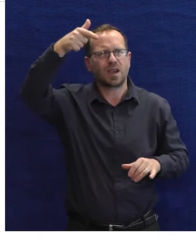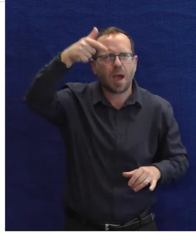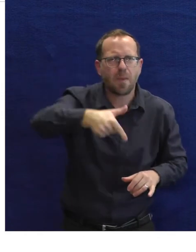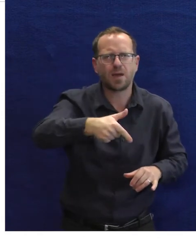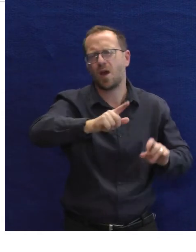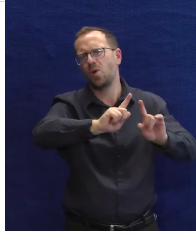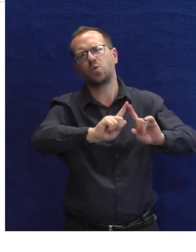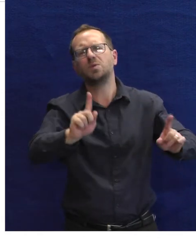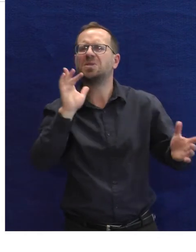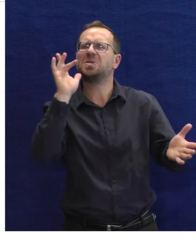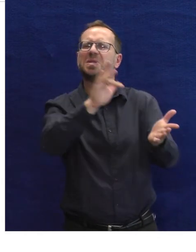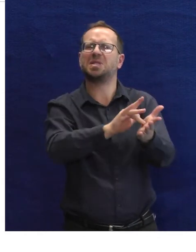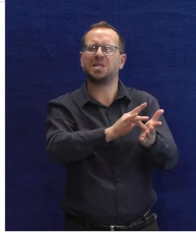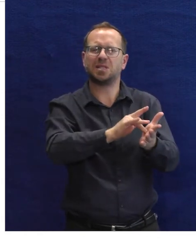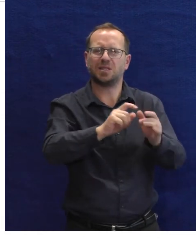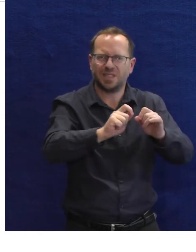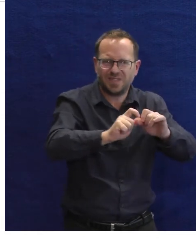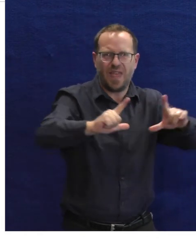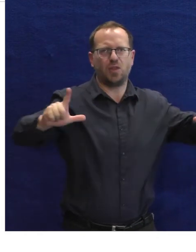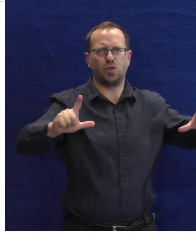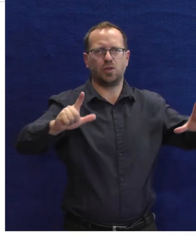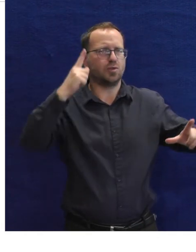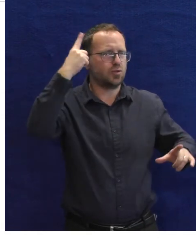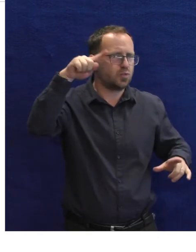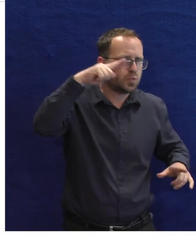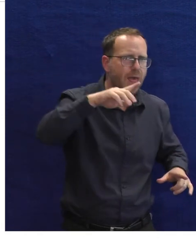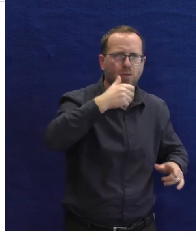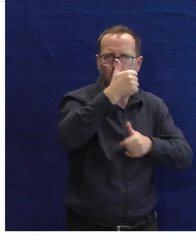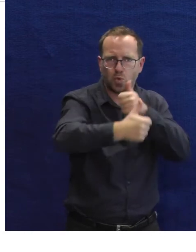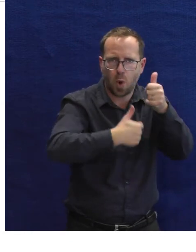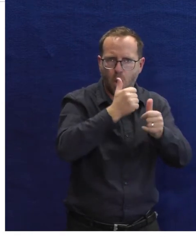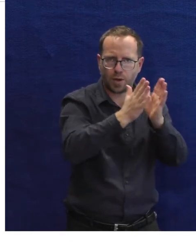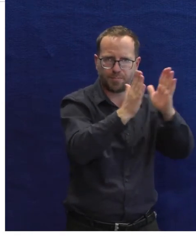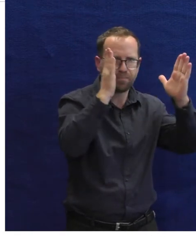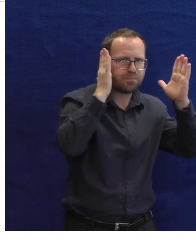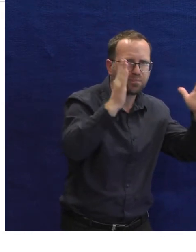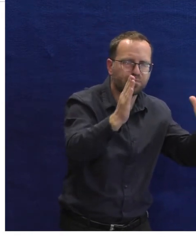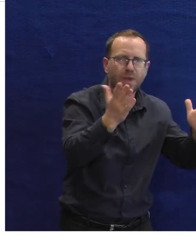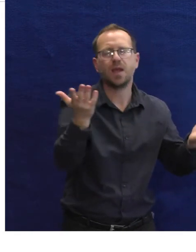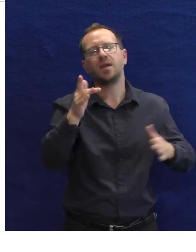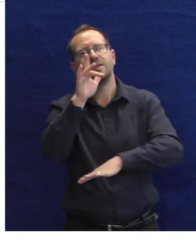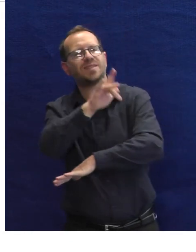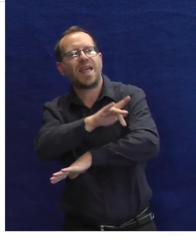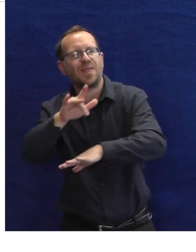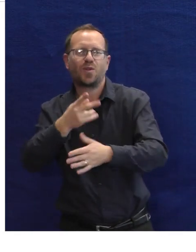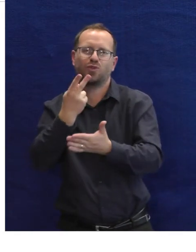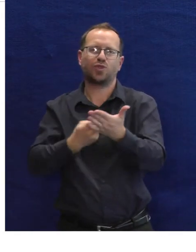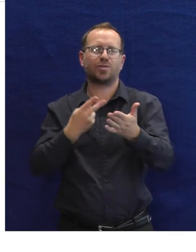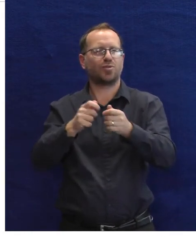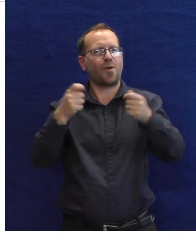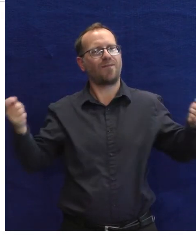které opravdu stejnou měrou po nich touží, jak studenti na celý školní rok, tak